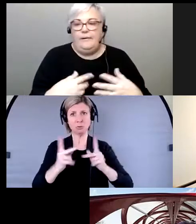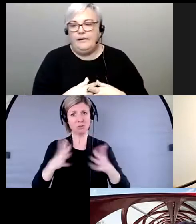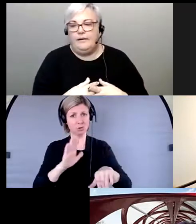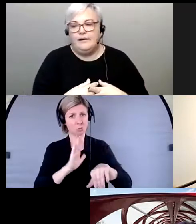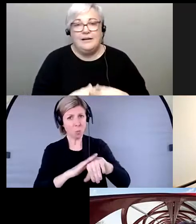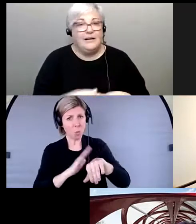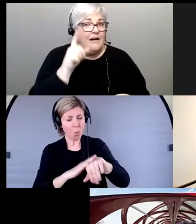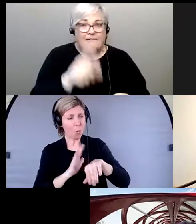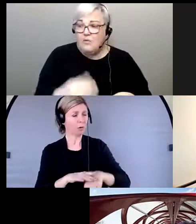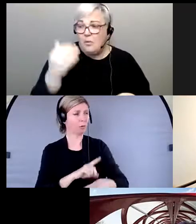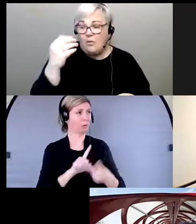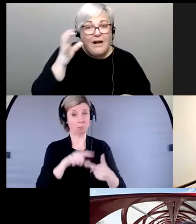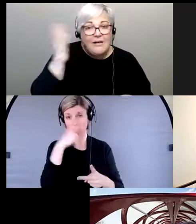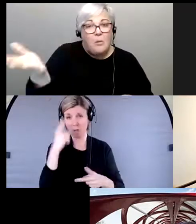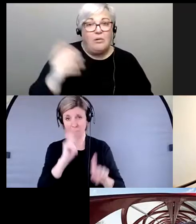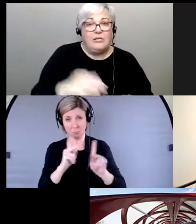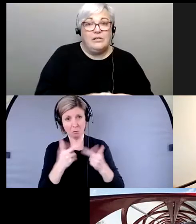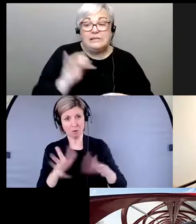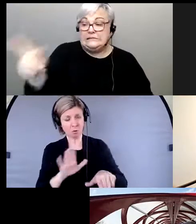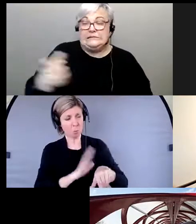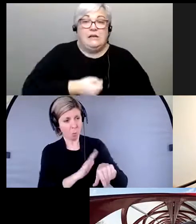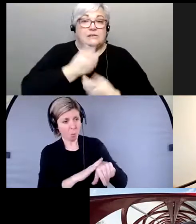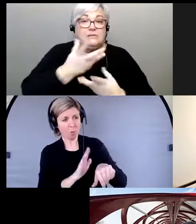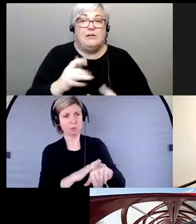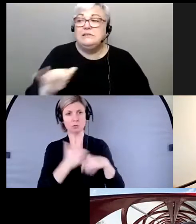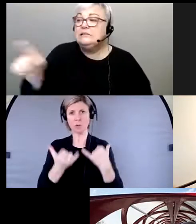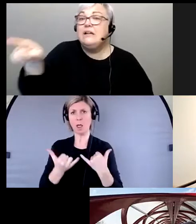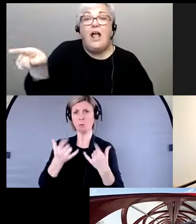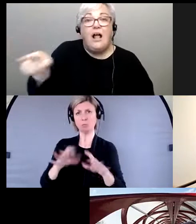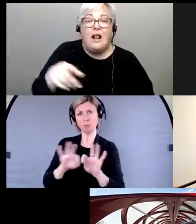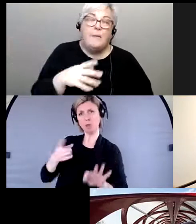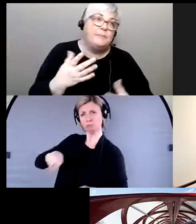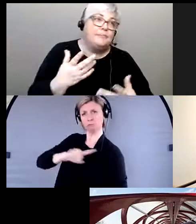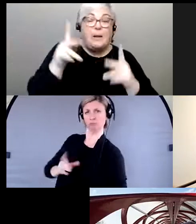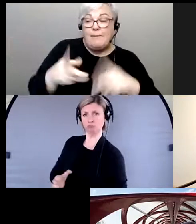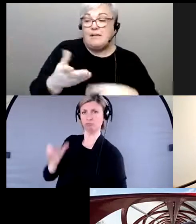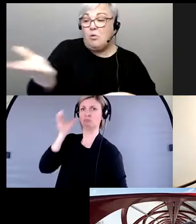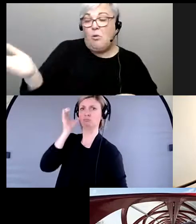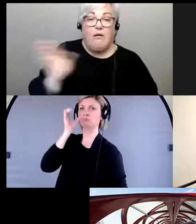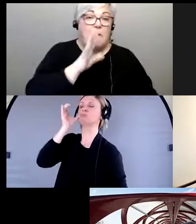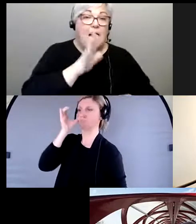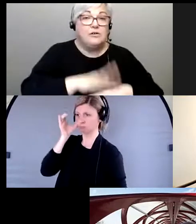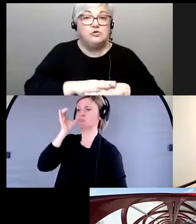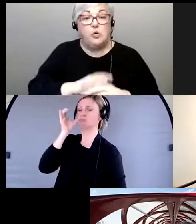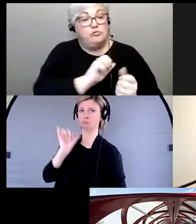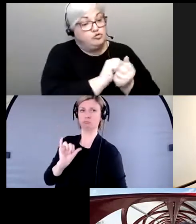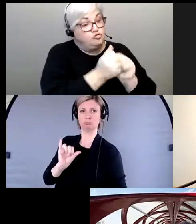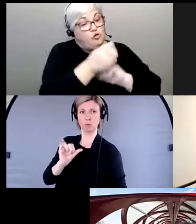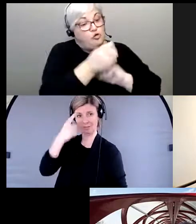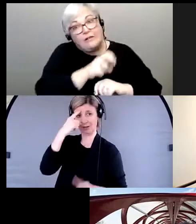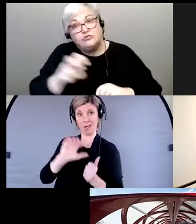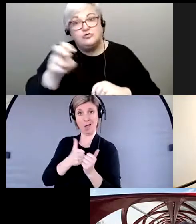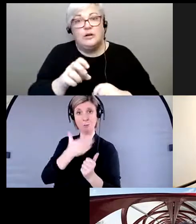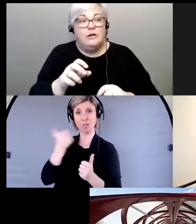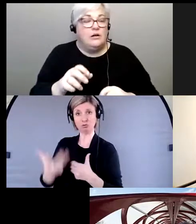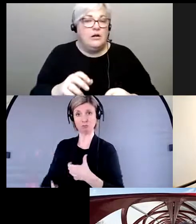Il faut les écouter quand elles nous parlent de comment travailler sur une transition vers des